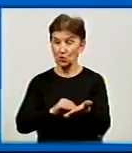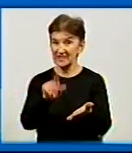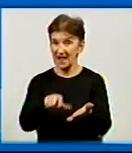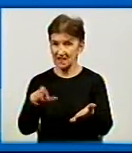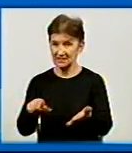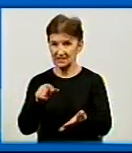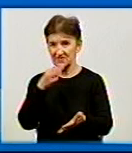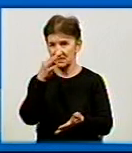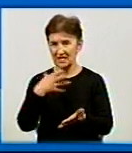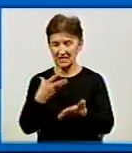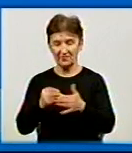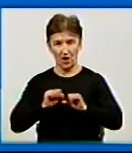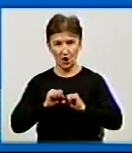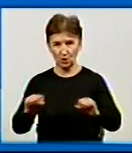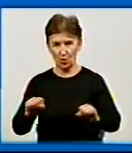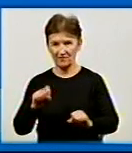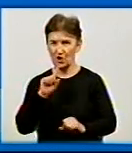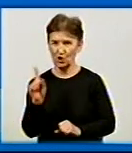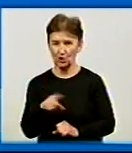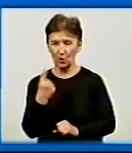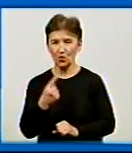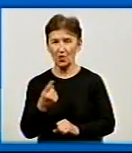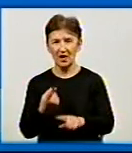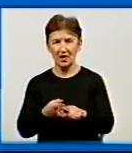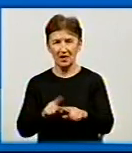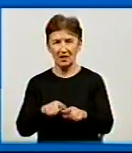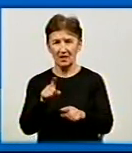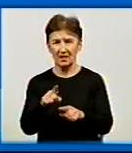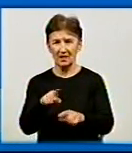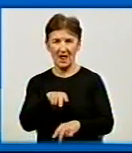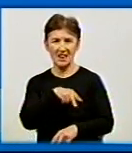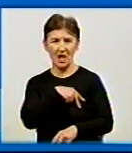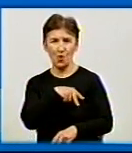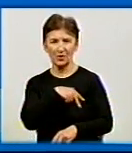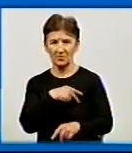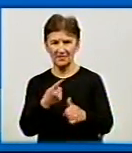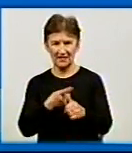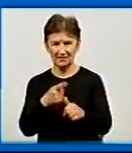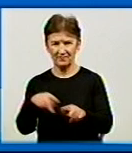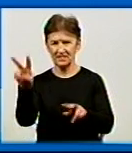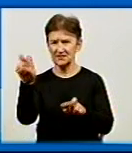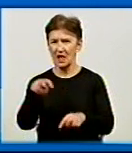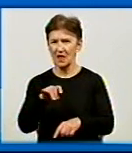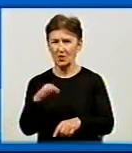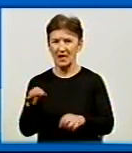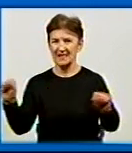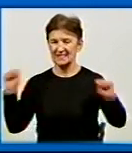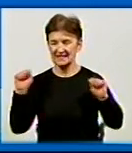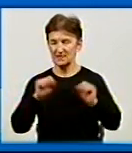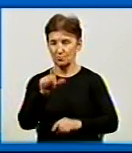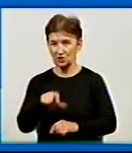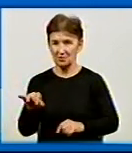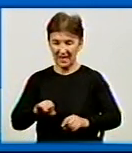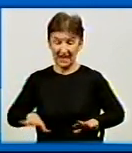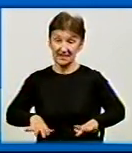назвати своїх героїв спортивного року. Лауратами СІБІН Спорт Евор, так називається ця премія, назвали спортсменів та тренерів,